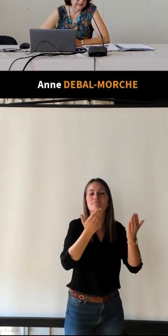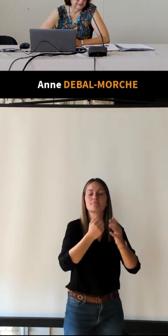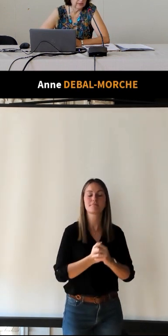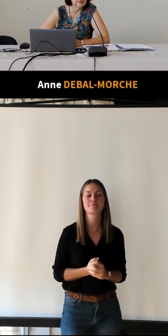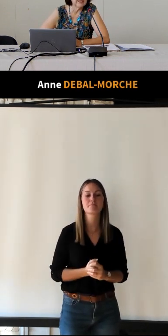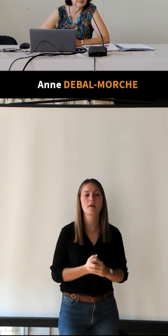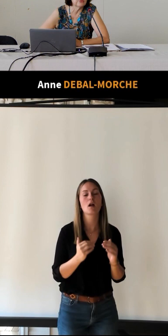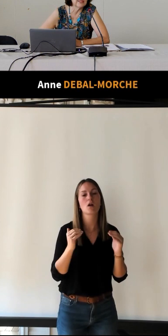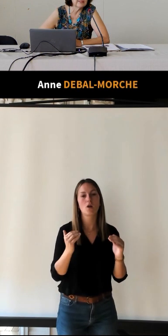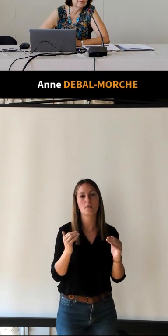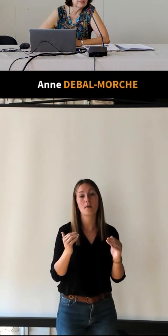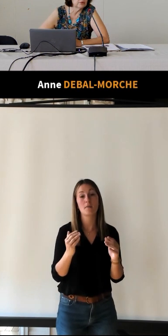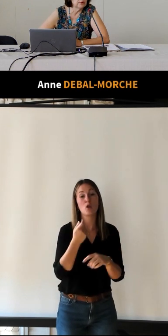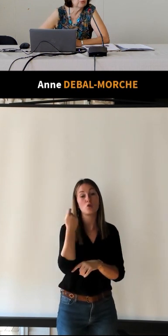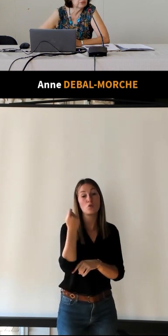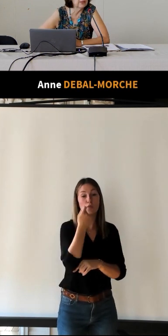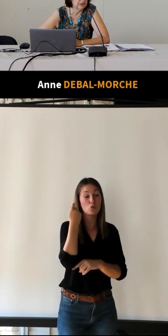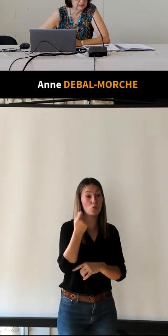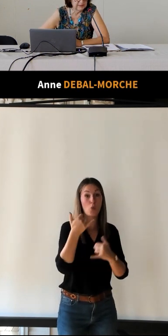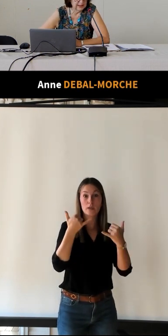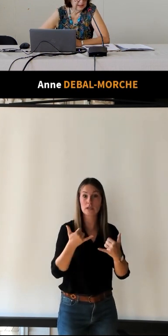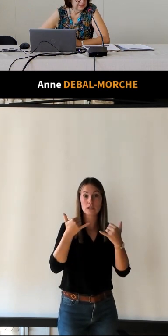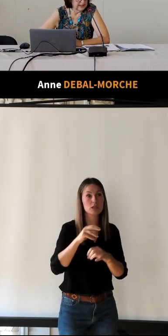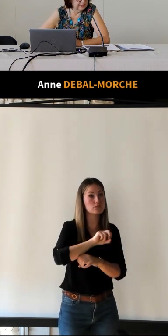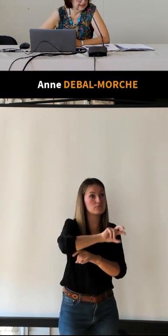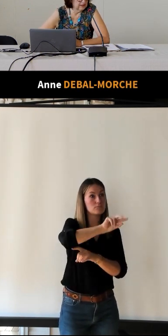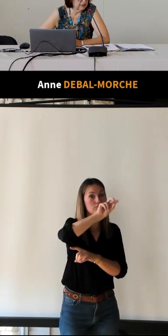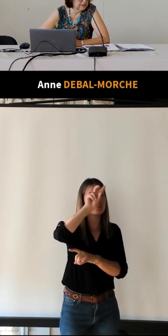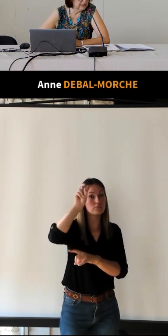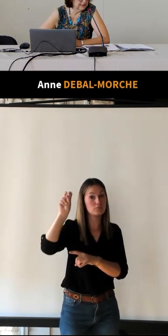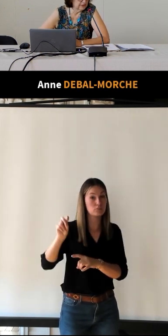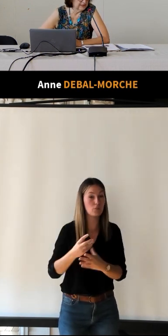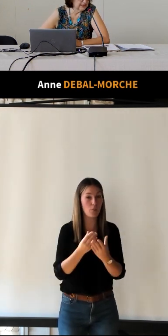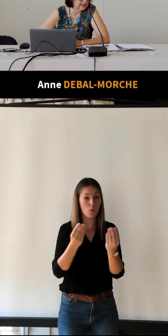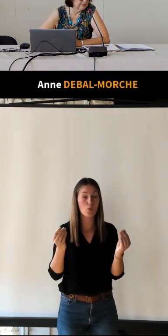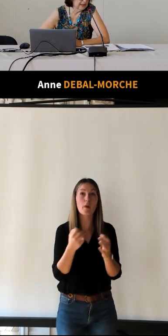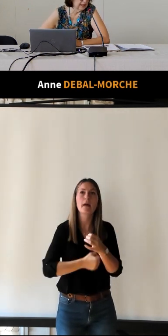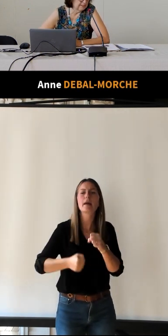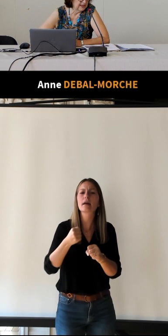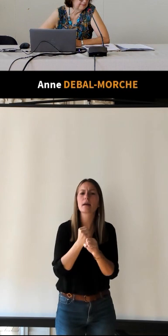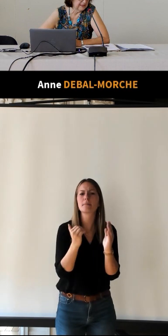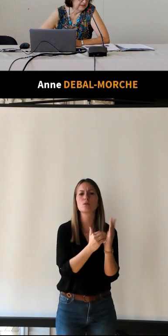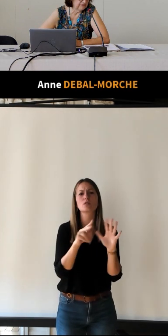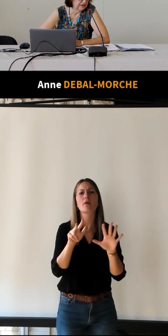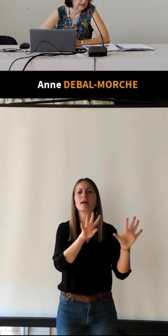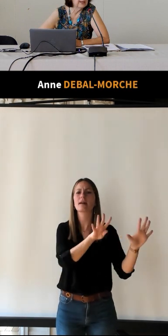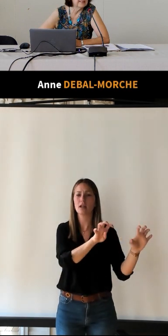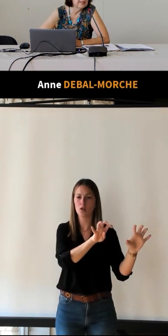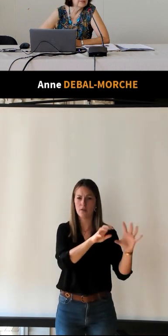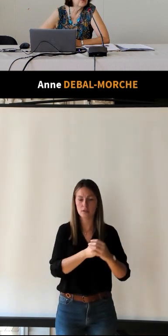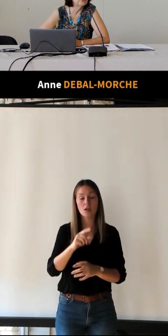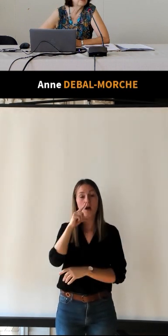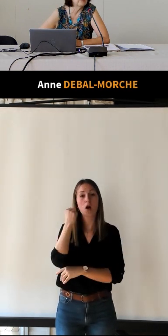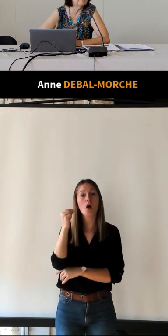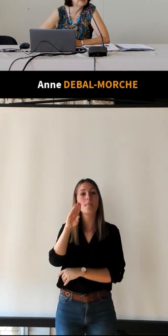un lien important avec la Touraine puisque le Touring Club est créé en 1890 par Abel Balif qui